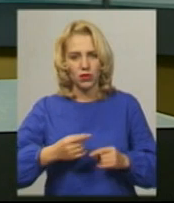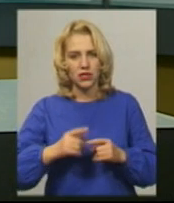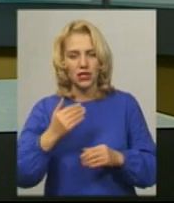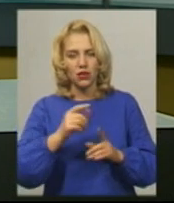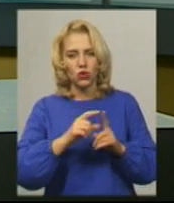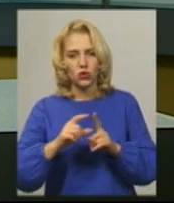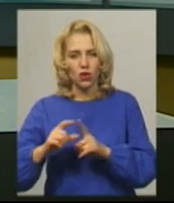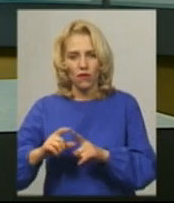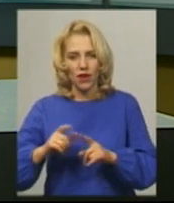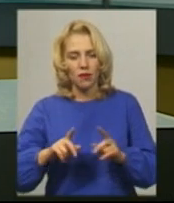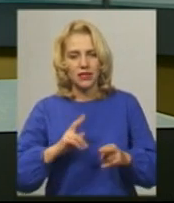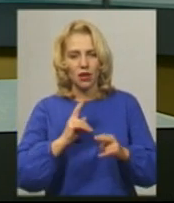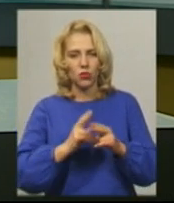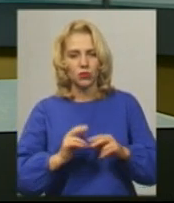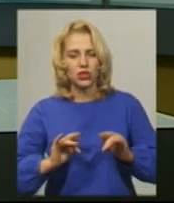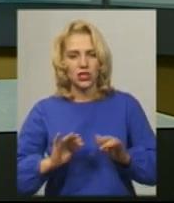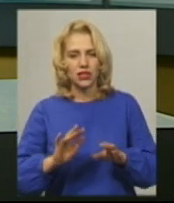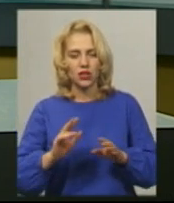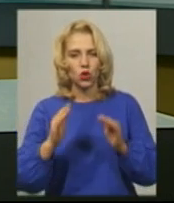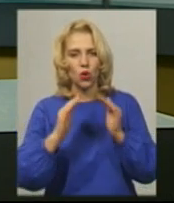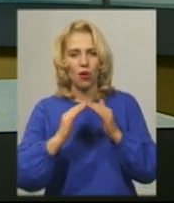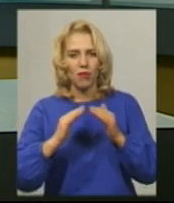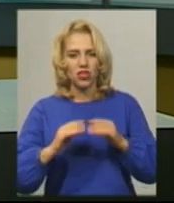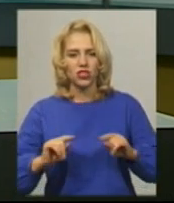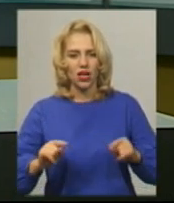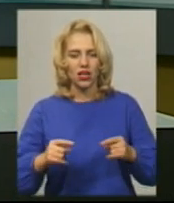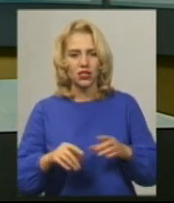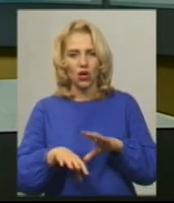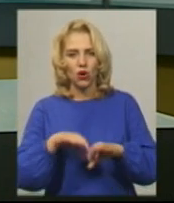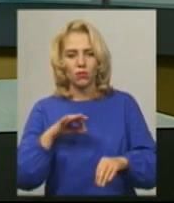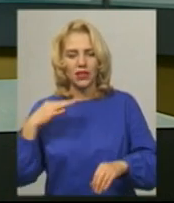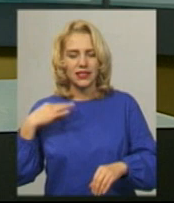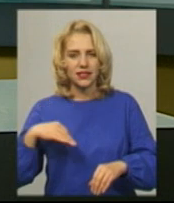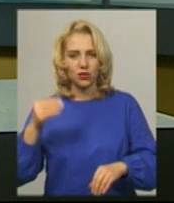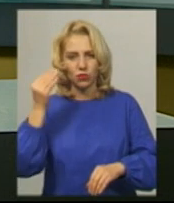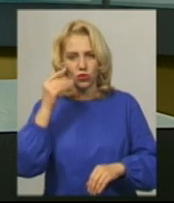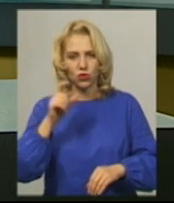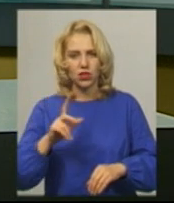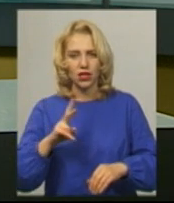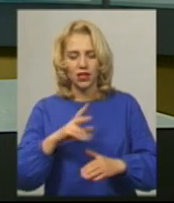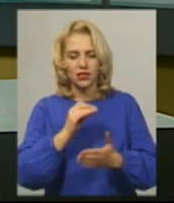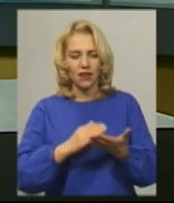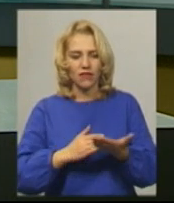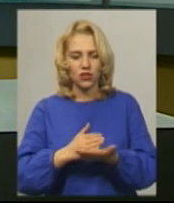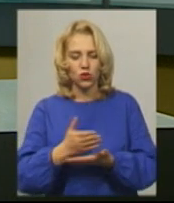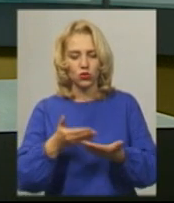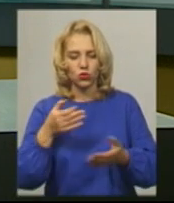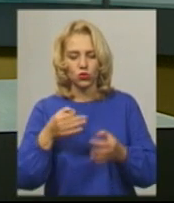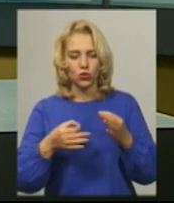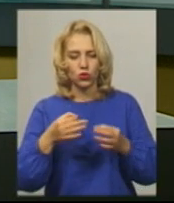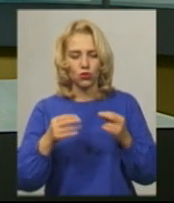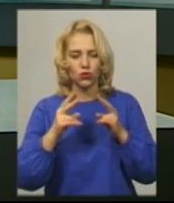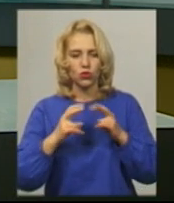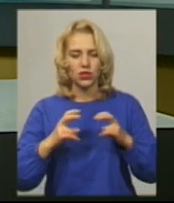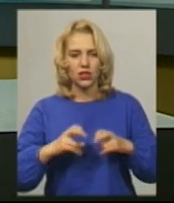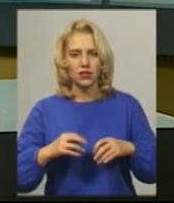За його словами, запобіжний захід у вигляді домашнього арешту обрали і сину підозрюваної, який, за версією досудового слідства, використовував